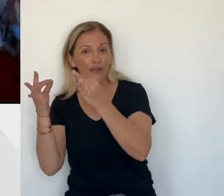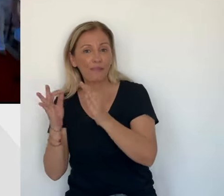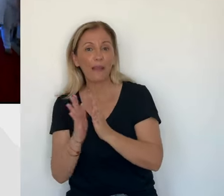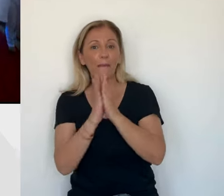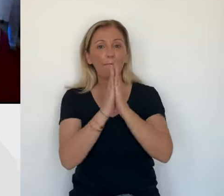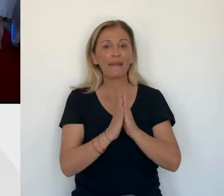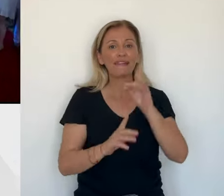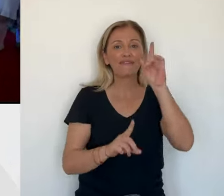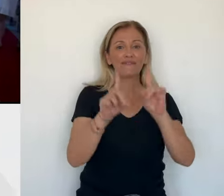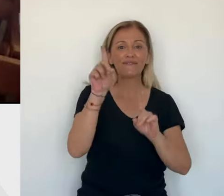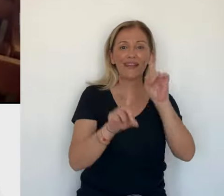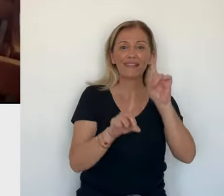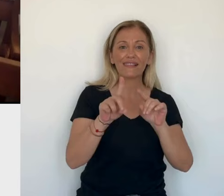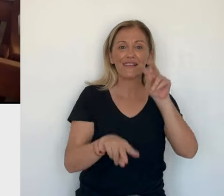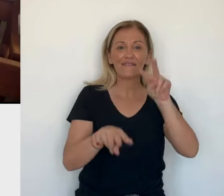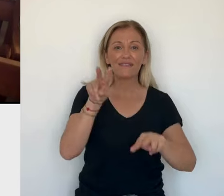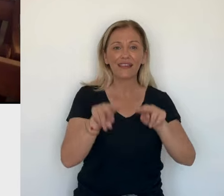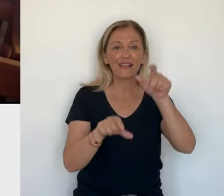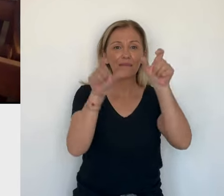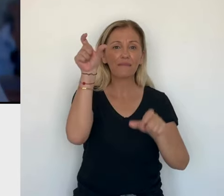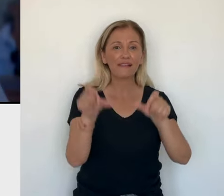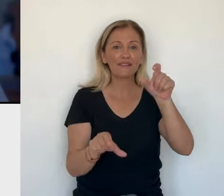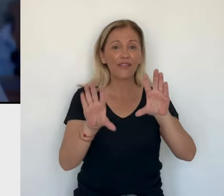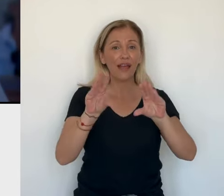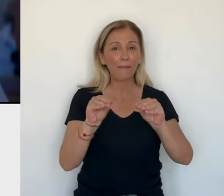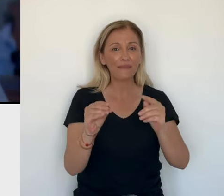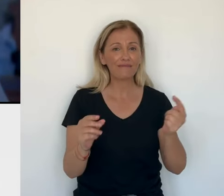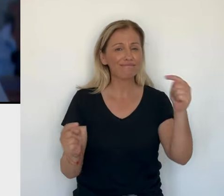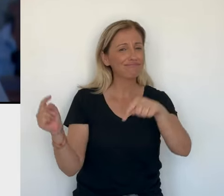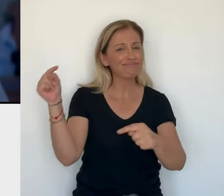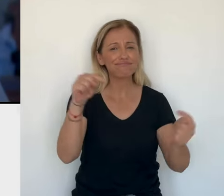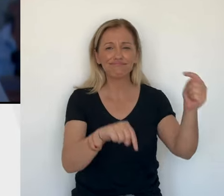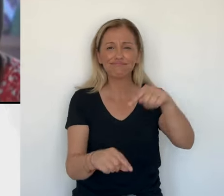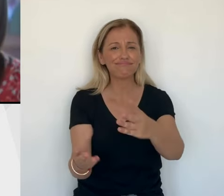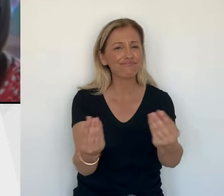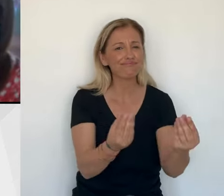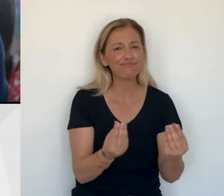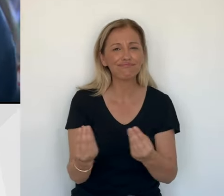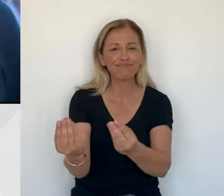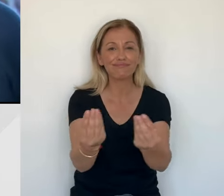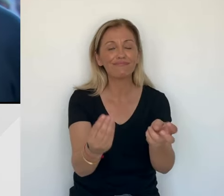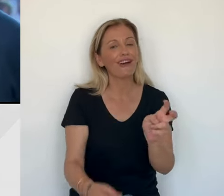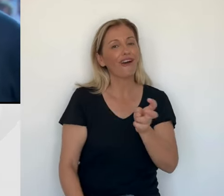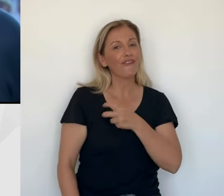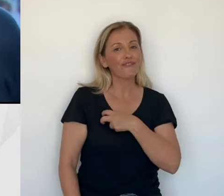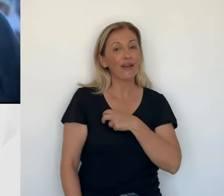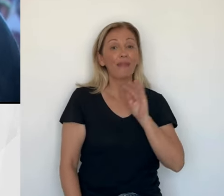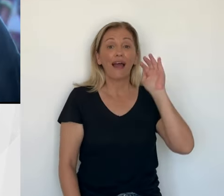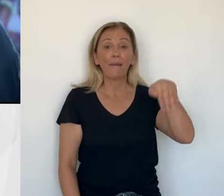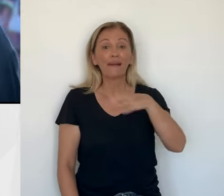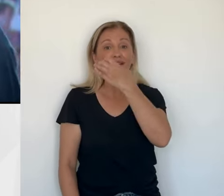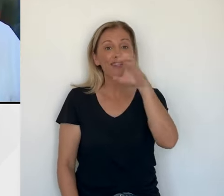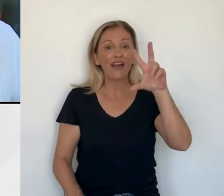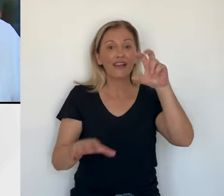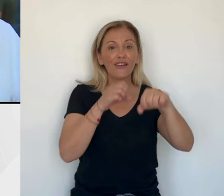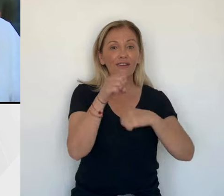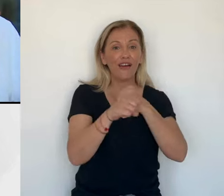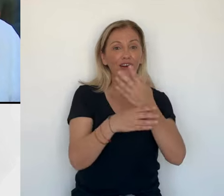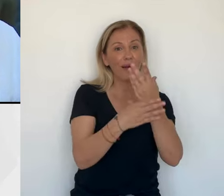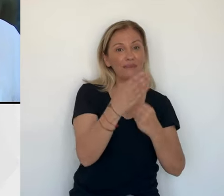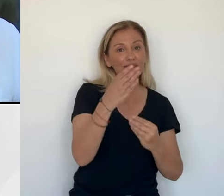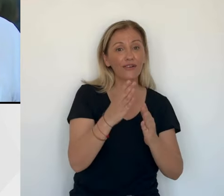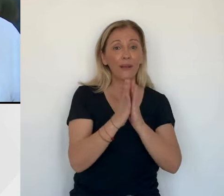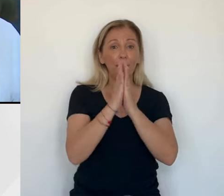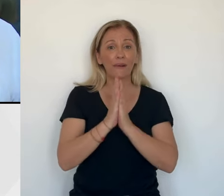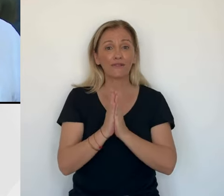assister nombreux à la messe de célébration. Un retour attendu par tous les villageois et surtout par le maire de Brande. Après 180 ans d